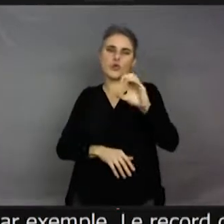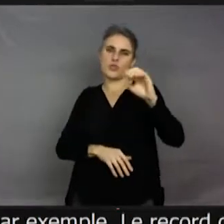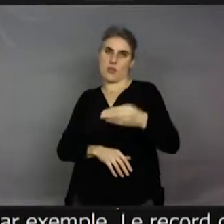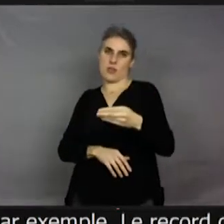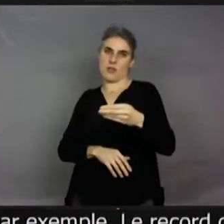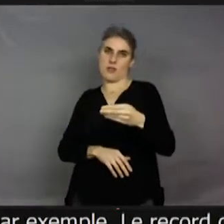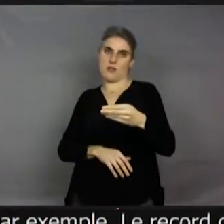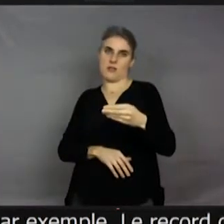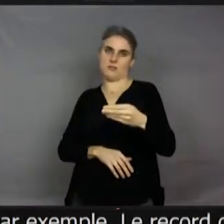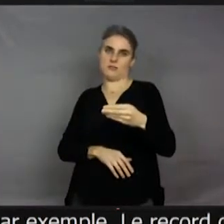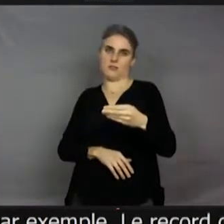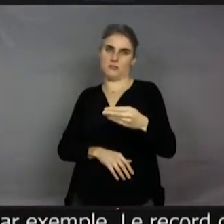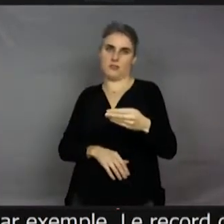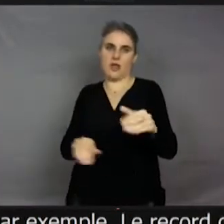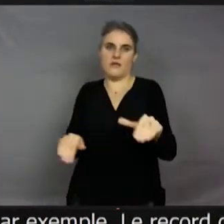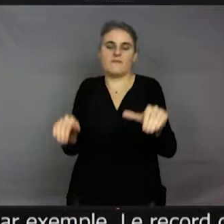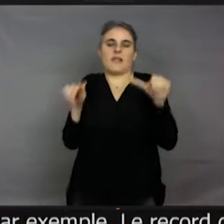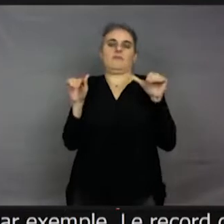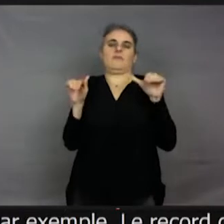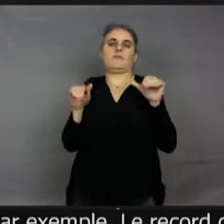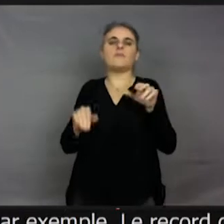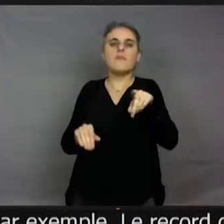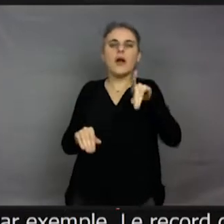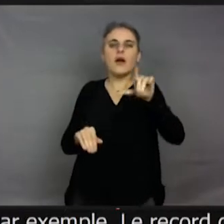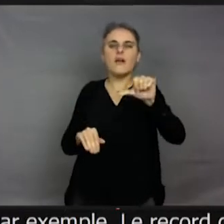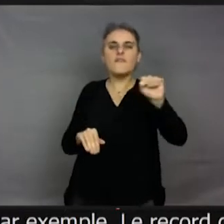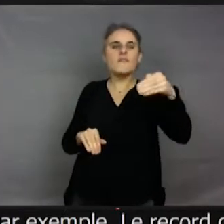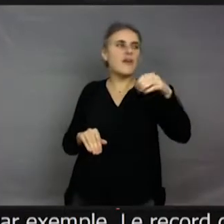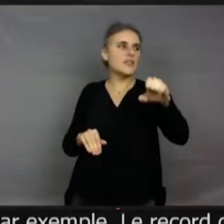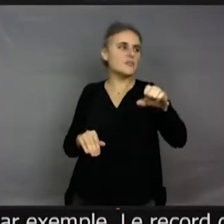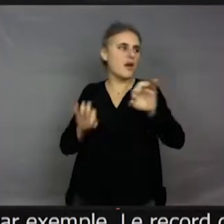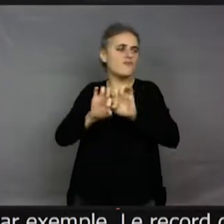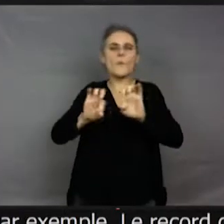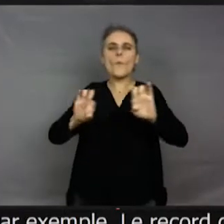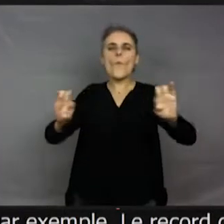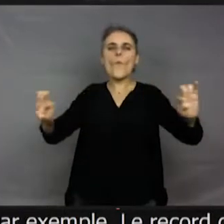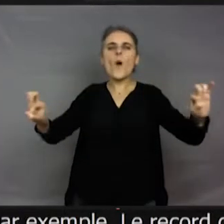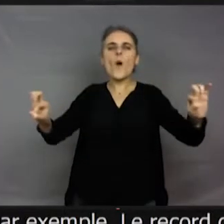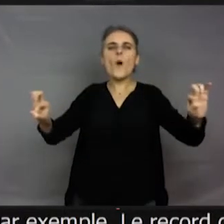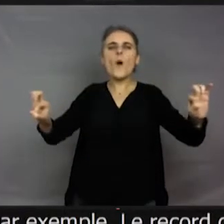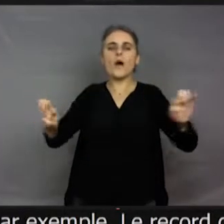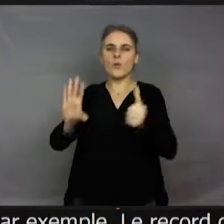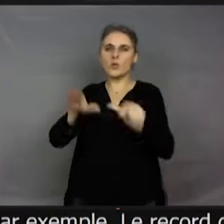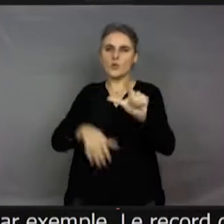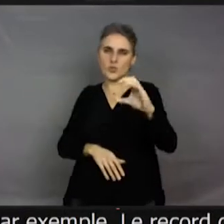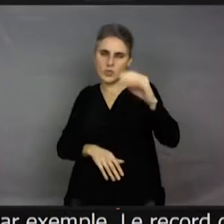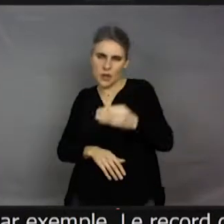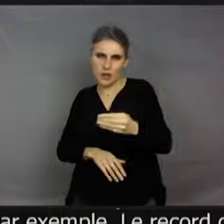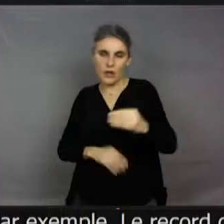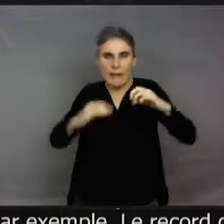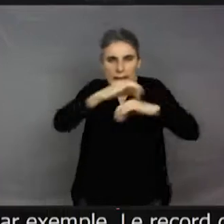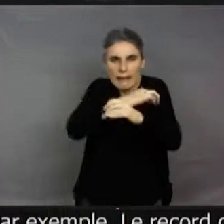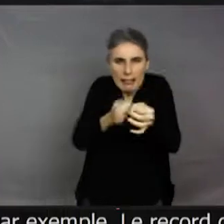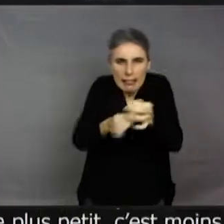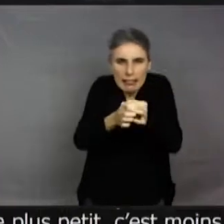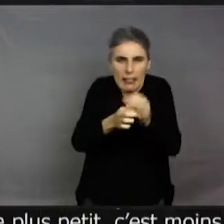phasme chinois qui fait environ 62 centimètres et le plus petit,'est moins de 0,1 millimètre. Donc, ça peut